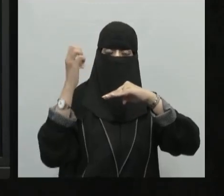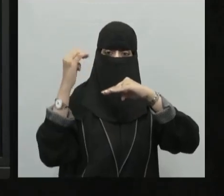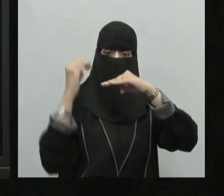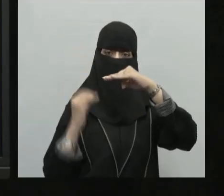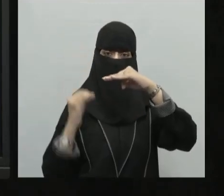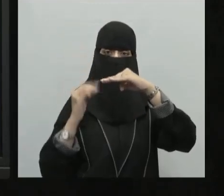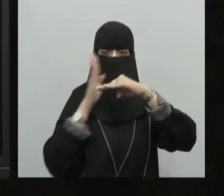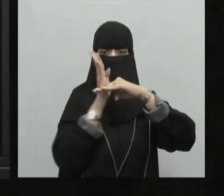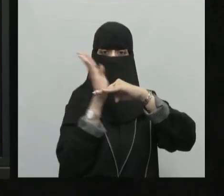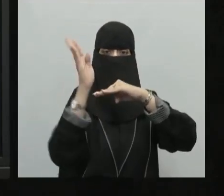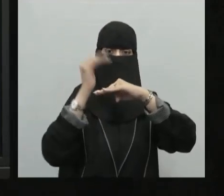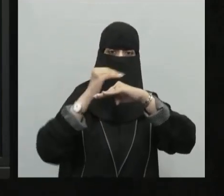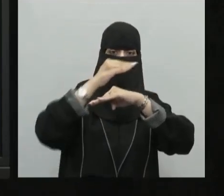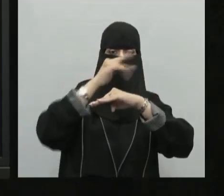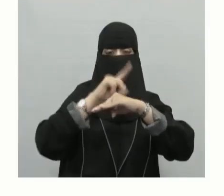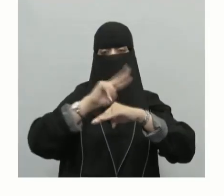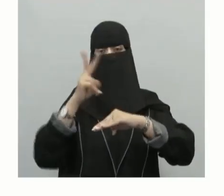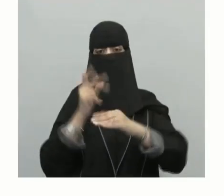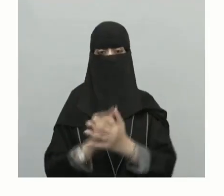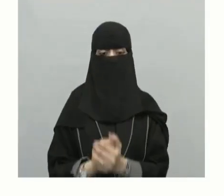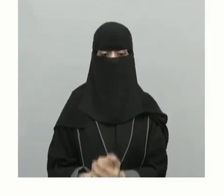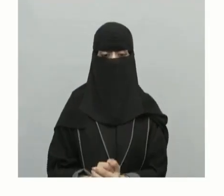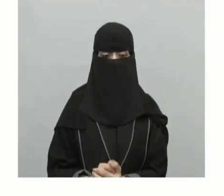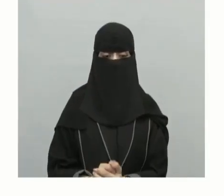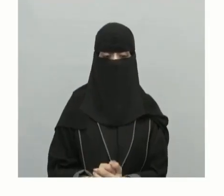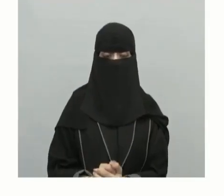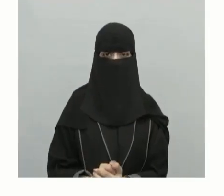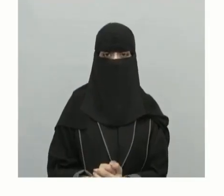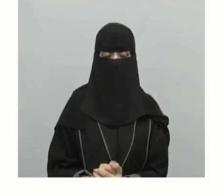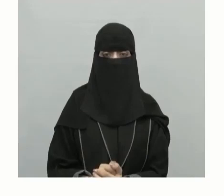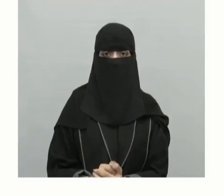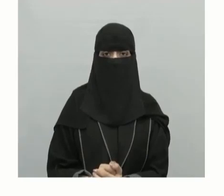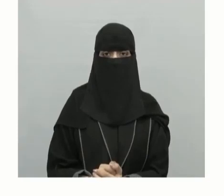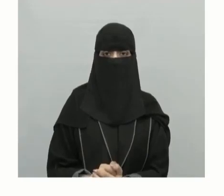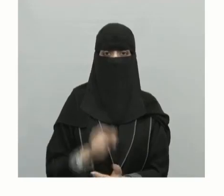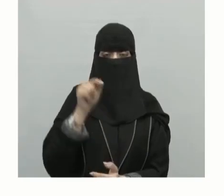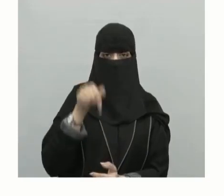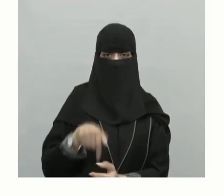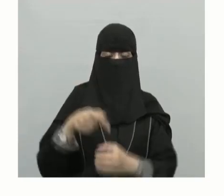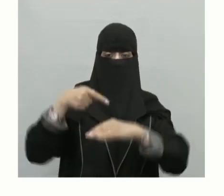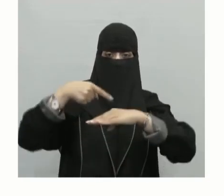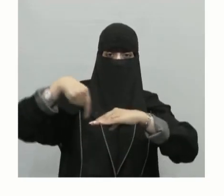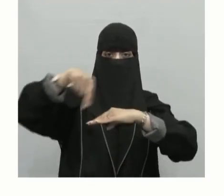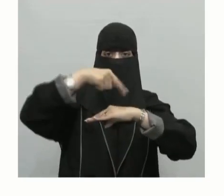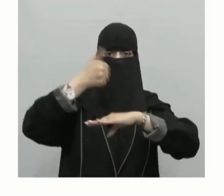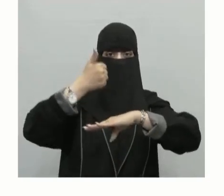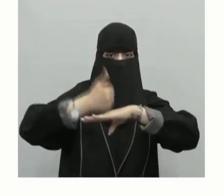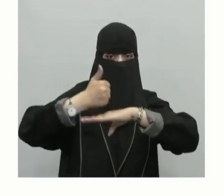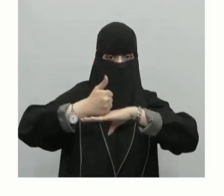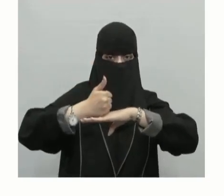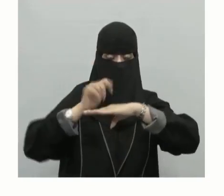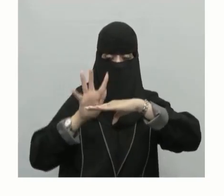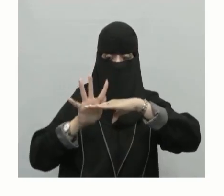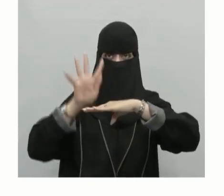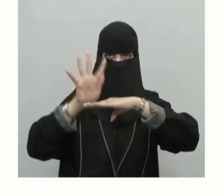بالاتجاه الجنوبي إذن أبناء وابنات الطلاب الدائرة الرئيسية باتجاه